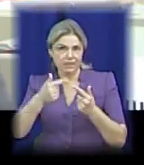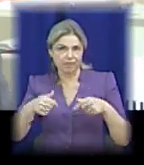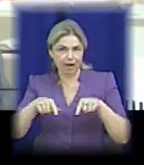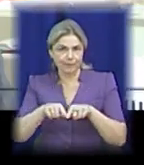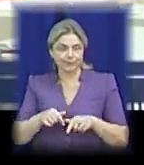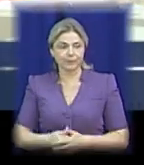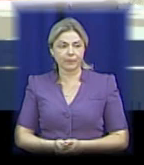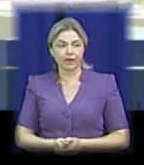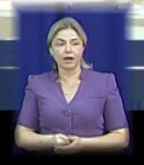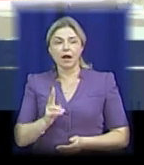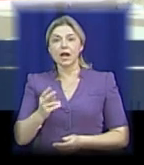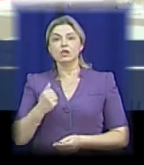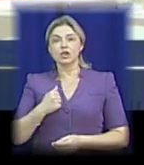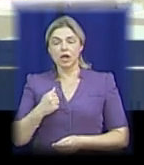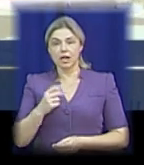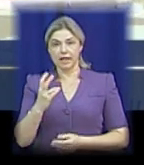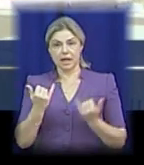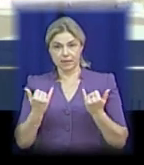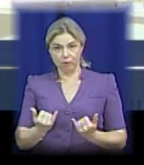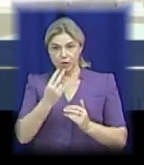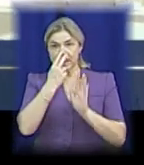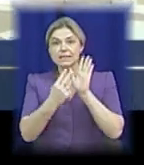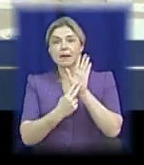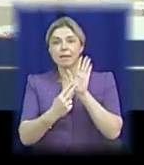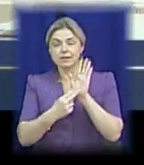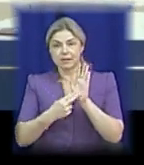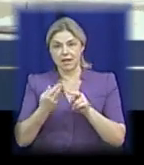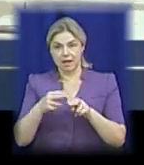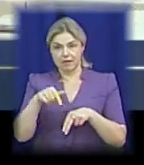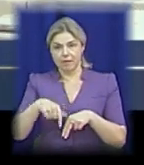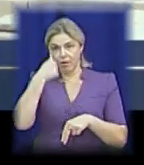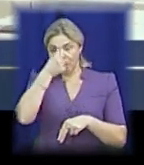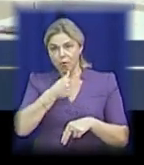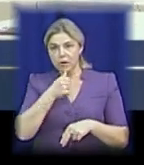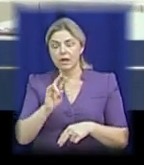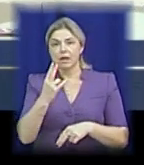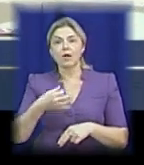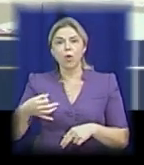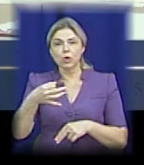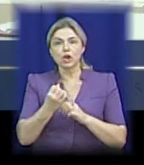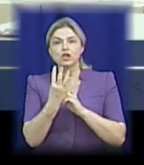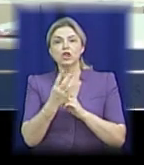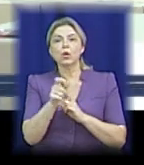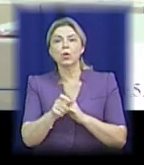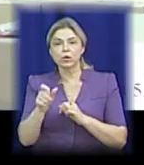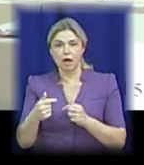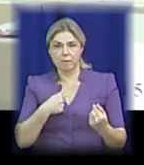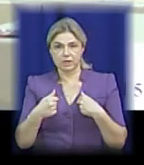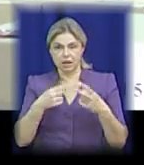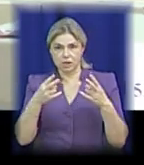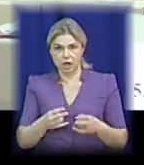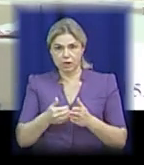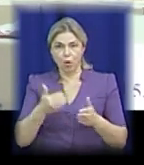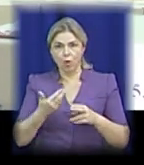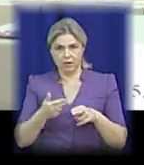«На жаль, на сьогоднішній день за сім місяців цього року в Миколаївщині 14 людей постражали від торгівлі